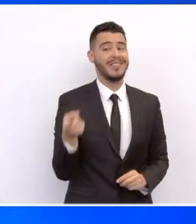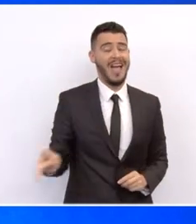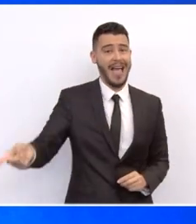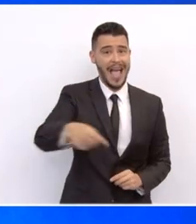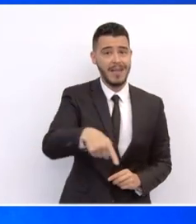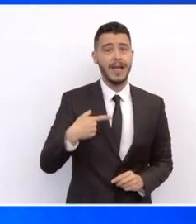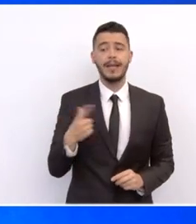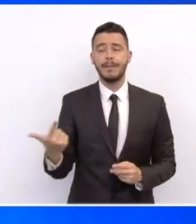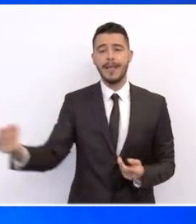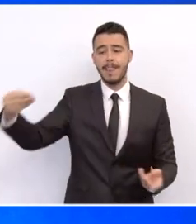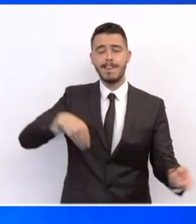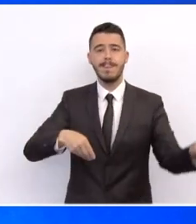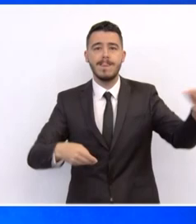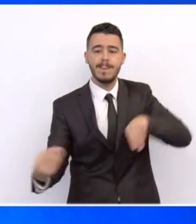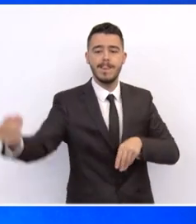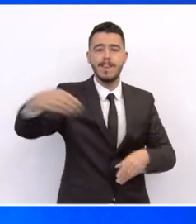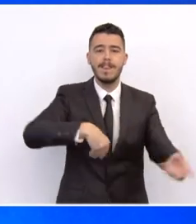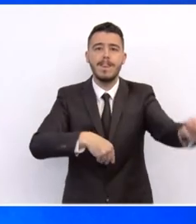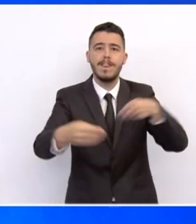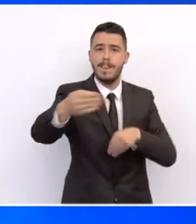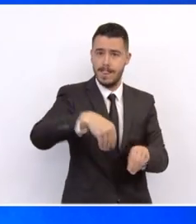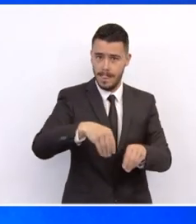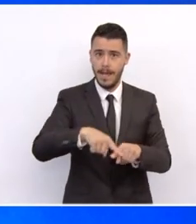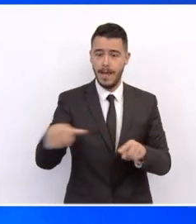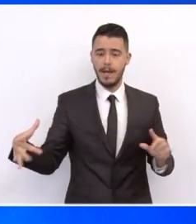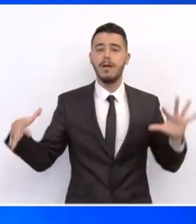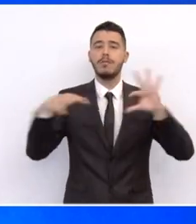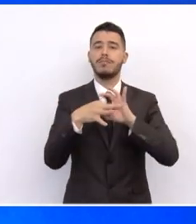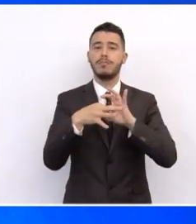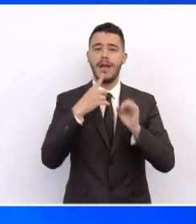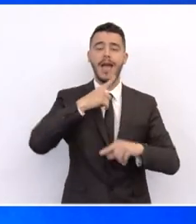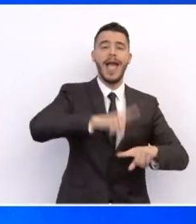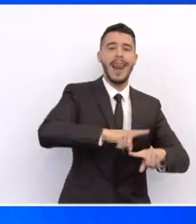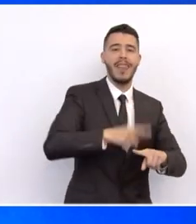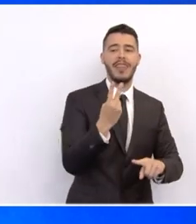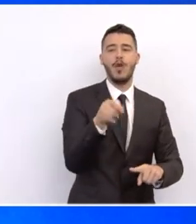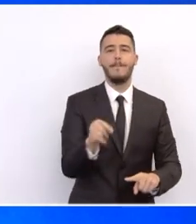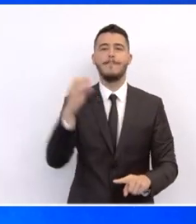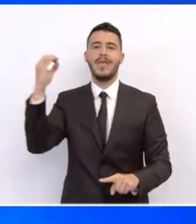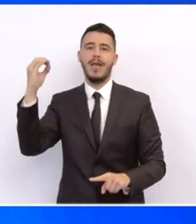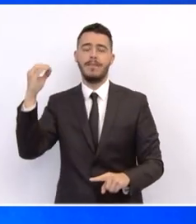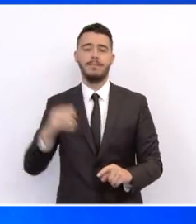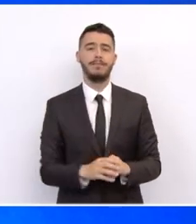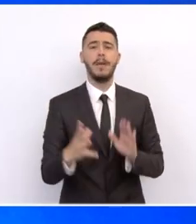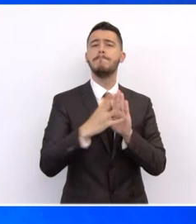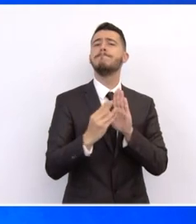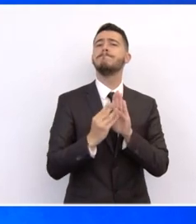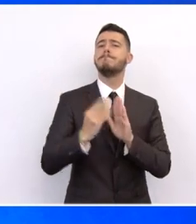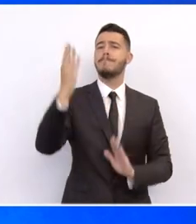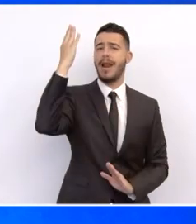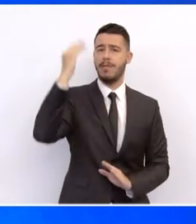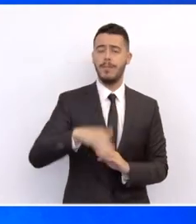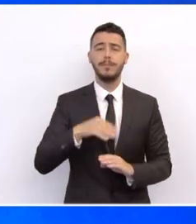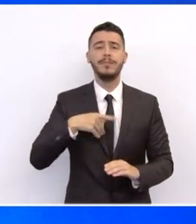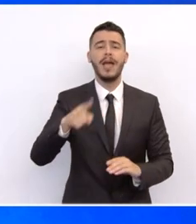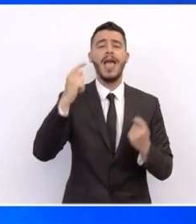και τις συμπληρωματικότητες στη δουλειά του σχεδίου ελλάδα2.0. Αναφέρον δεικτικά και κύρια, πρώτα απ' όλα,